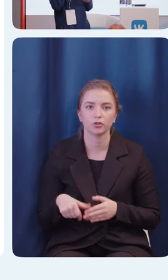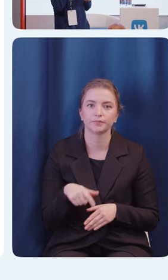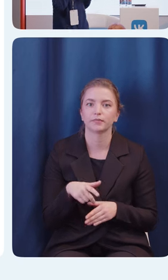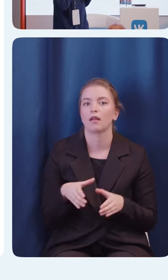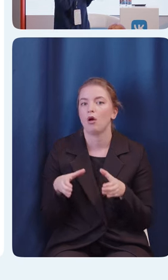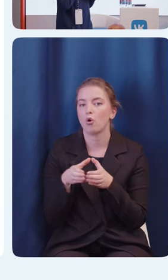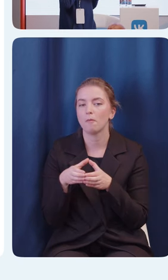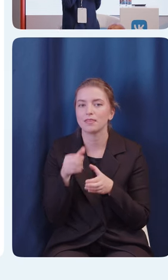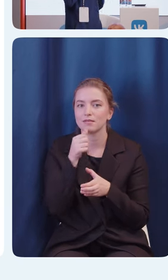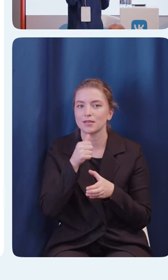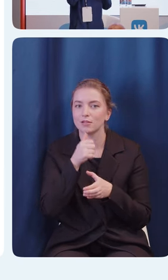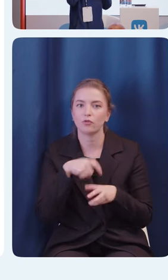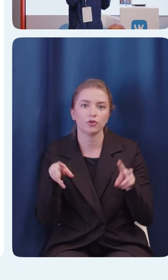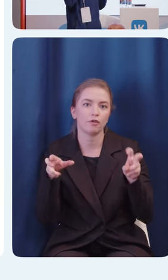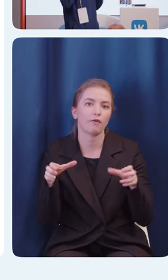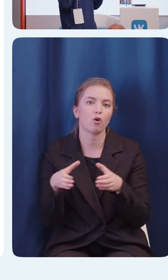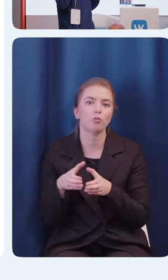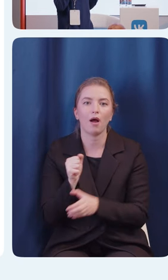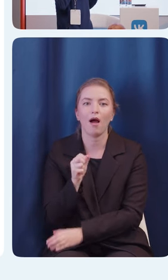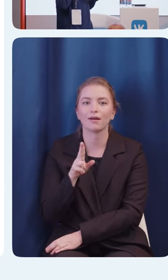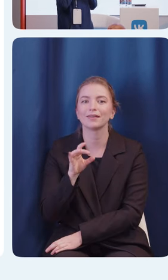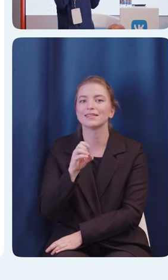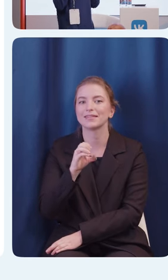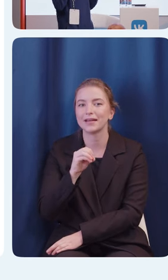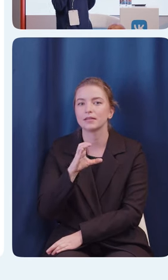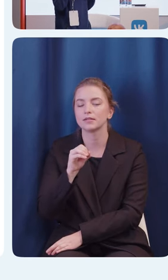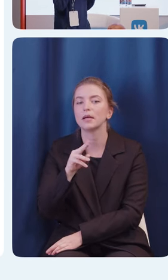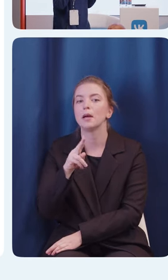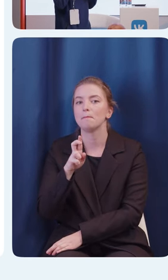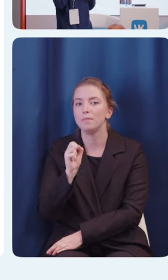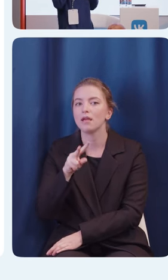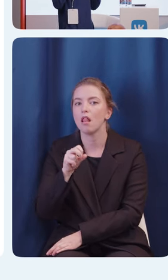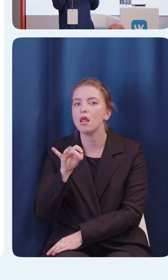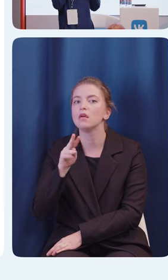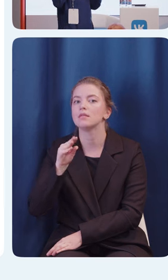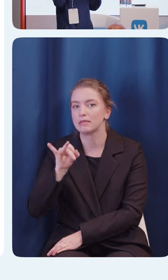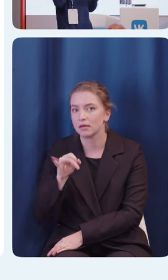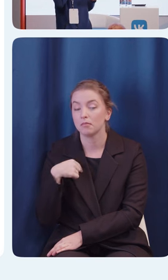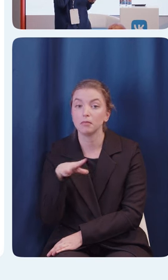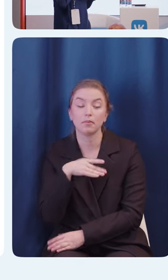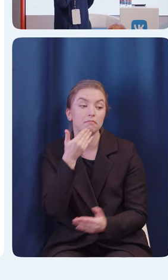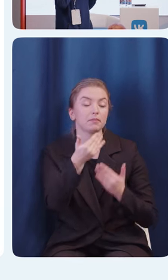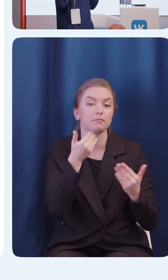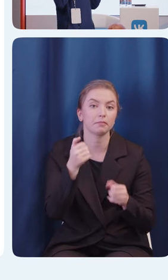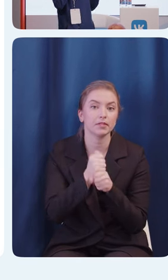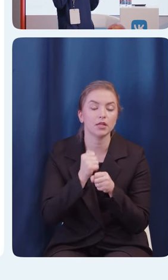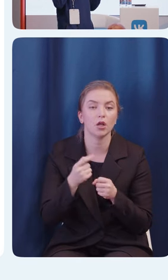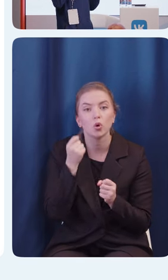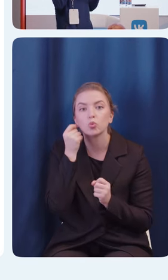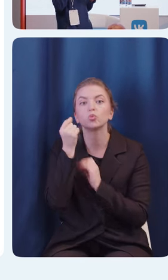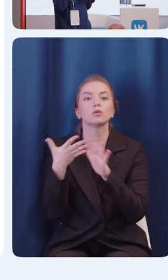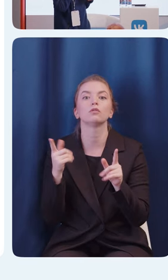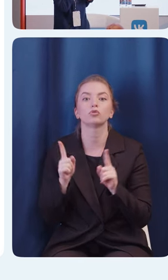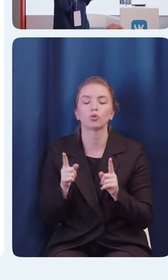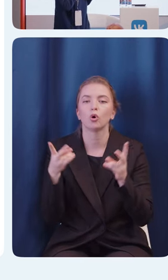мы выяснили, что, во-первых, капча должна быть разборчивой, естественно, но при этом содержать некий шум для